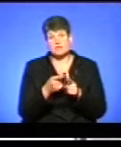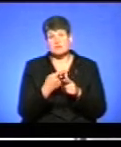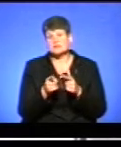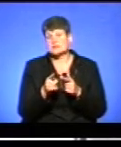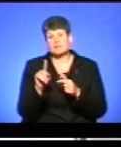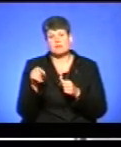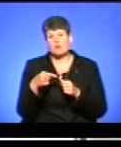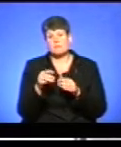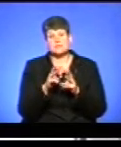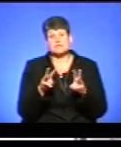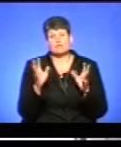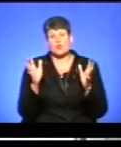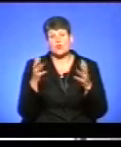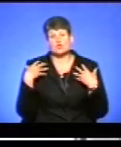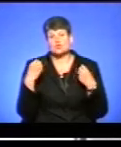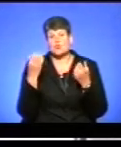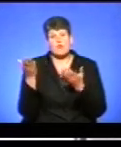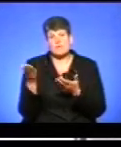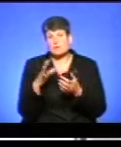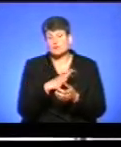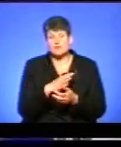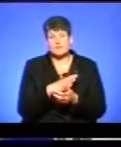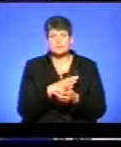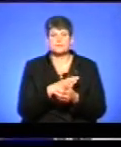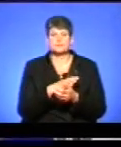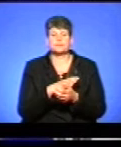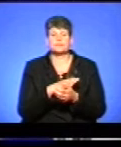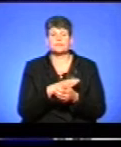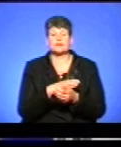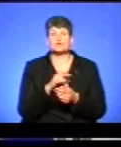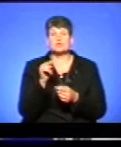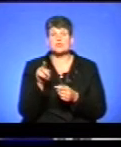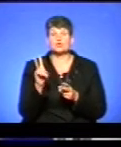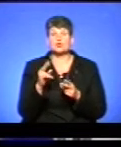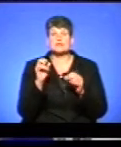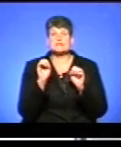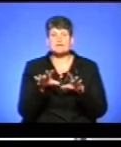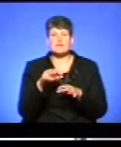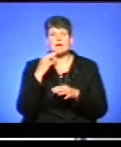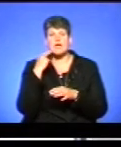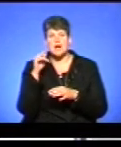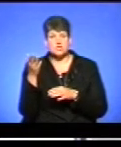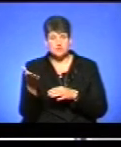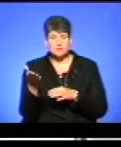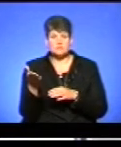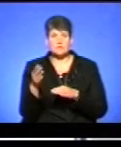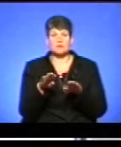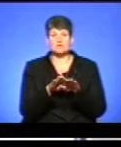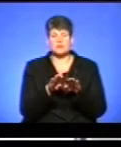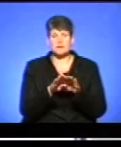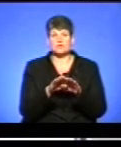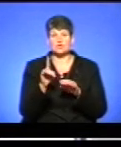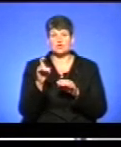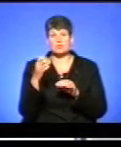знову таки, Міністерства охорони здоров'я була, про те, що ті, хто здав краще, ті, хто на рівні здав